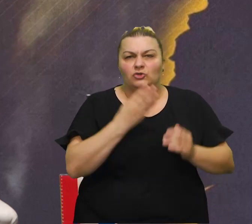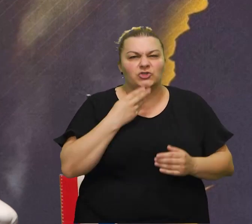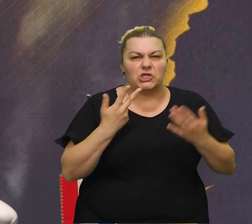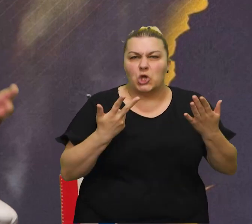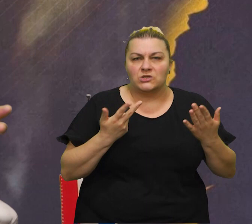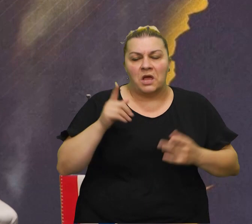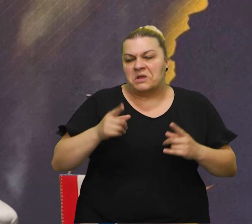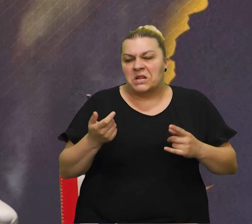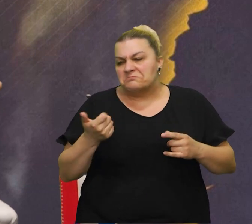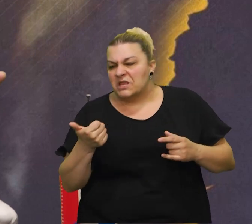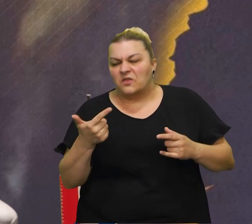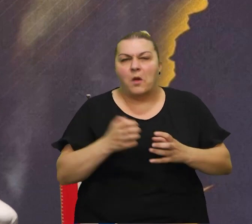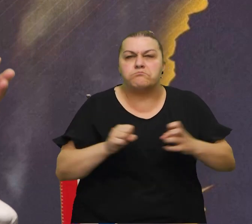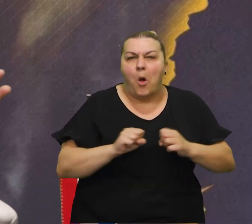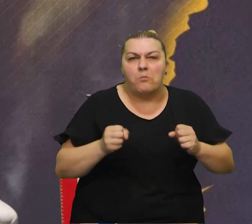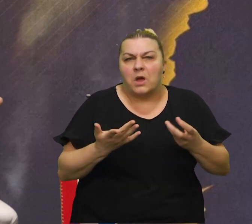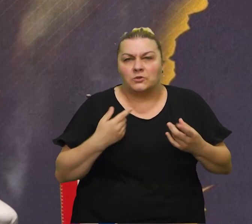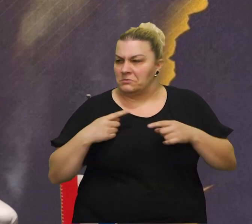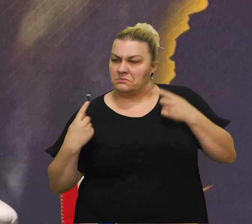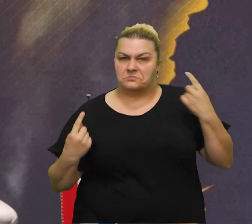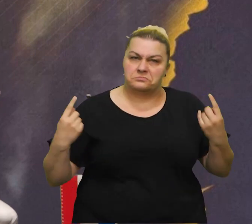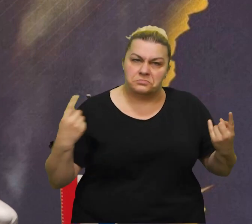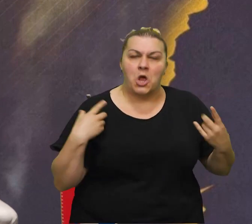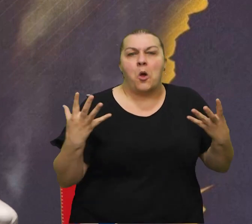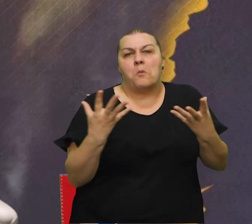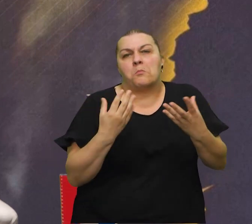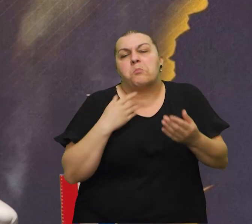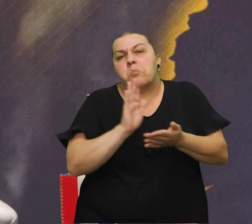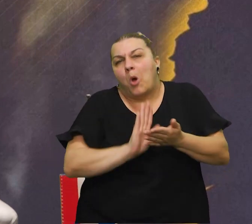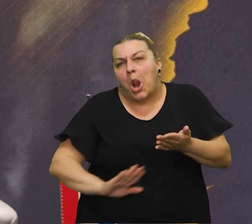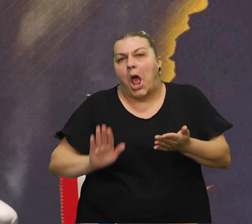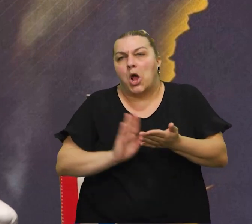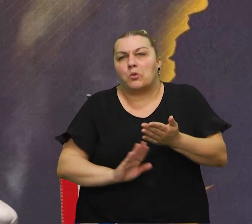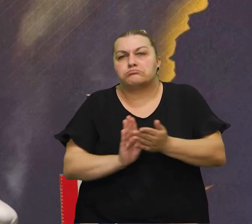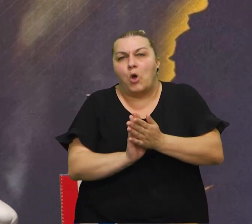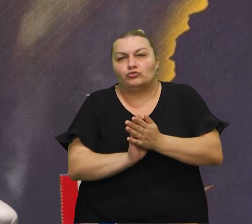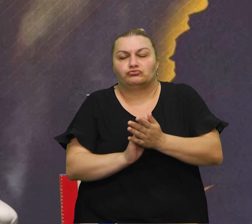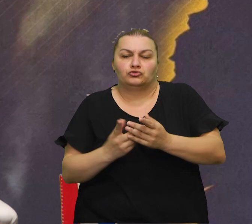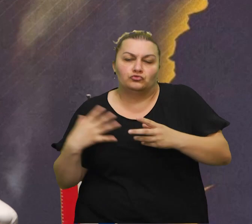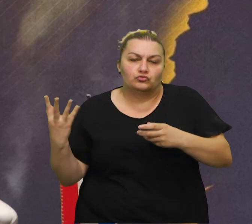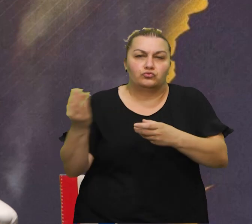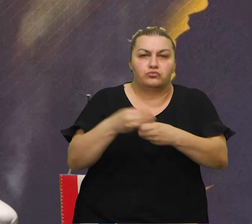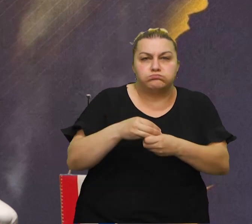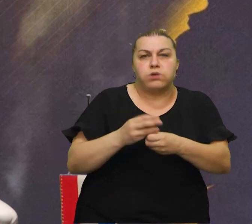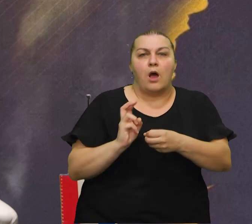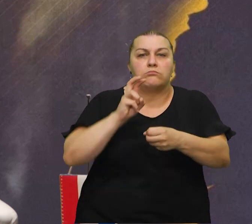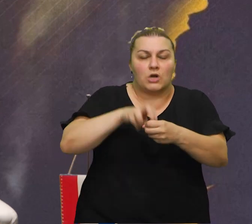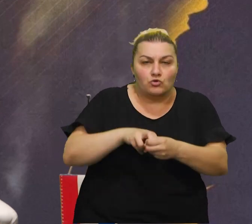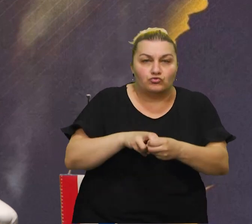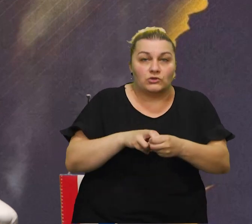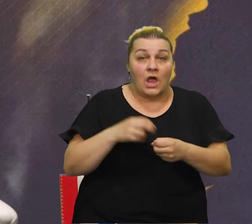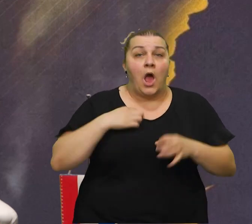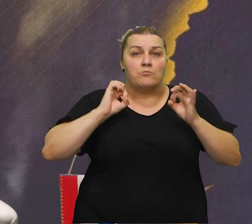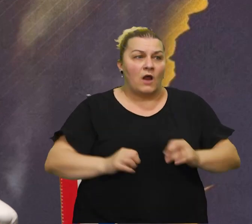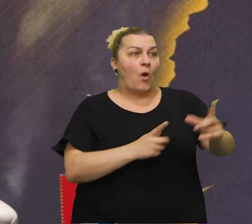408 pušku, neku bombu. Znači, nekako se tu dešavalo, ja sam tu polako se priključivao, jer nisam imao